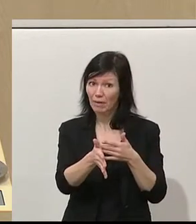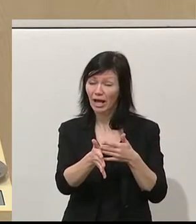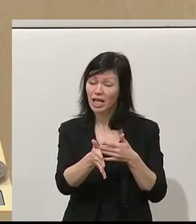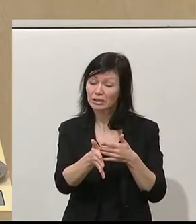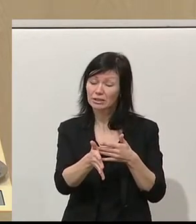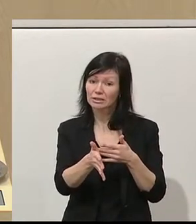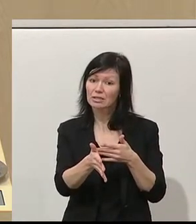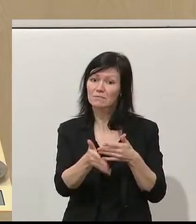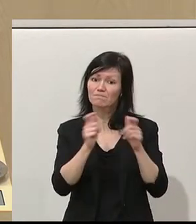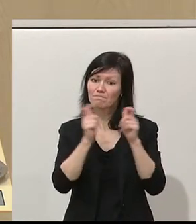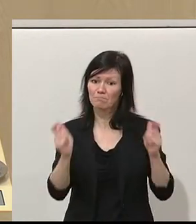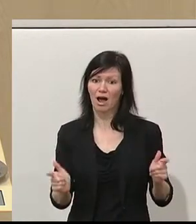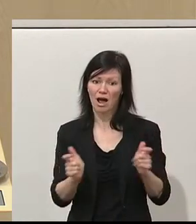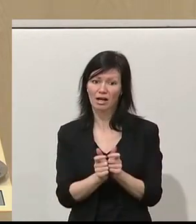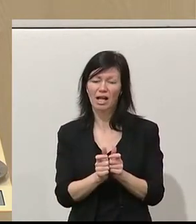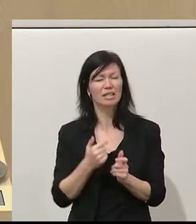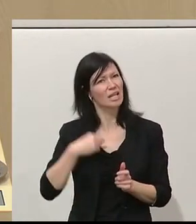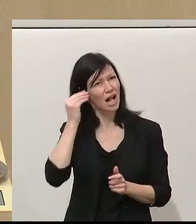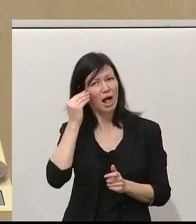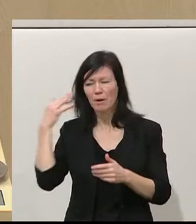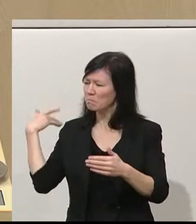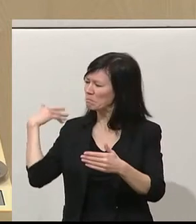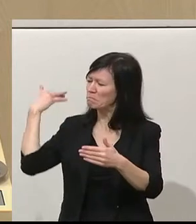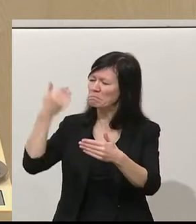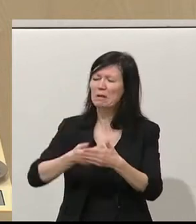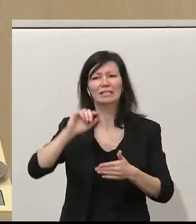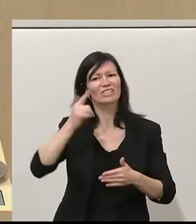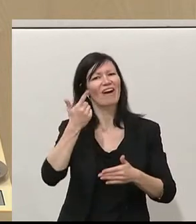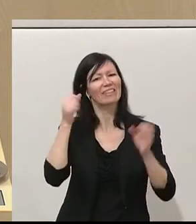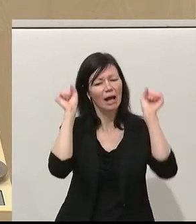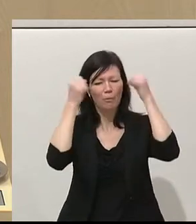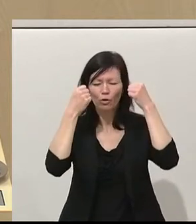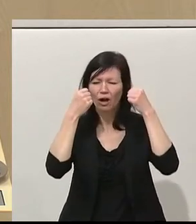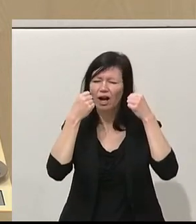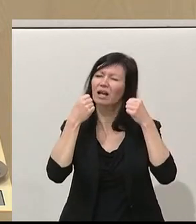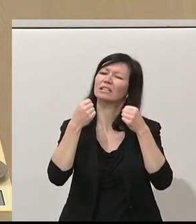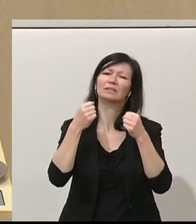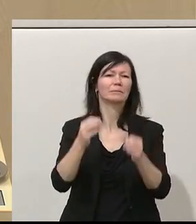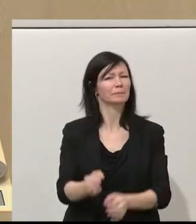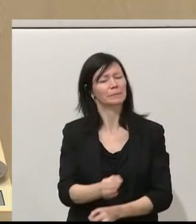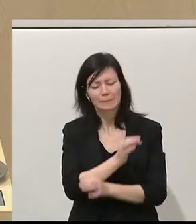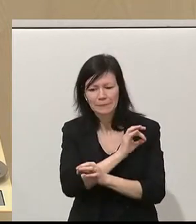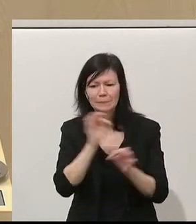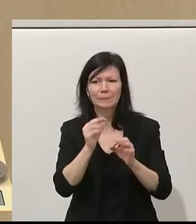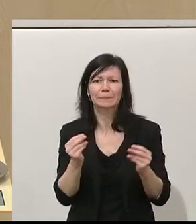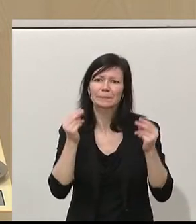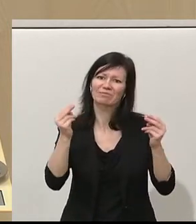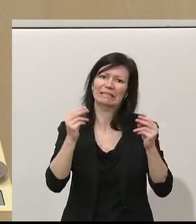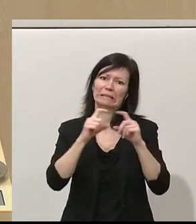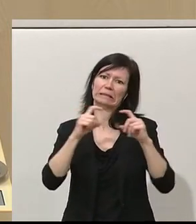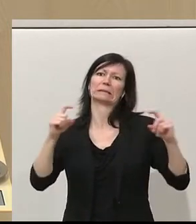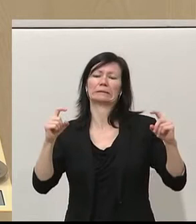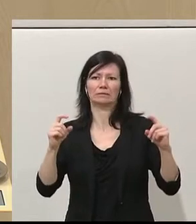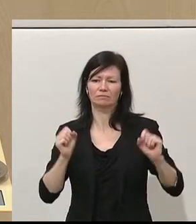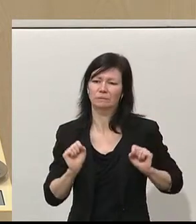ambitionierteste in der Zweiten Republik. Und gerade hier handelt es sich nicht um den kleinsten